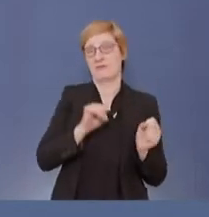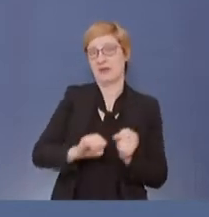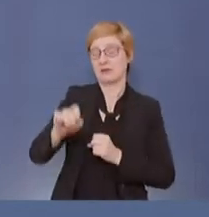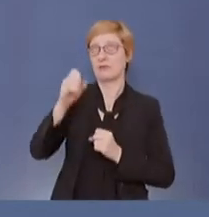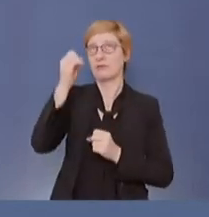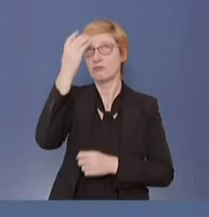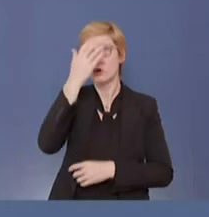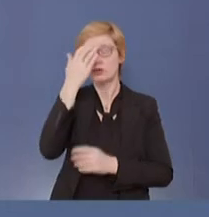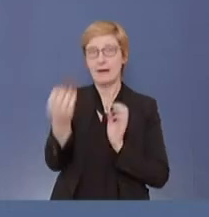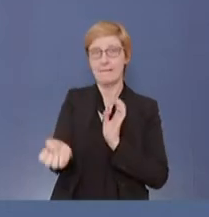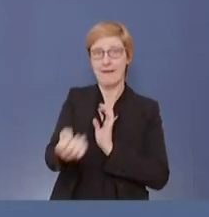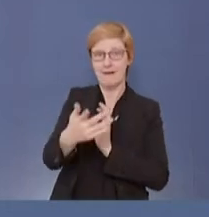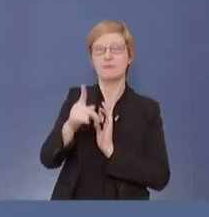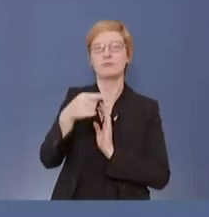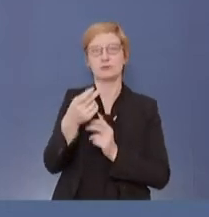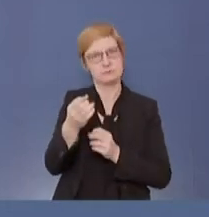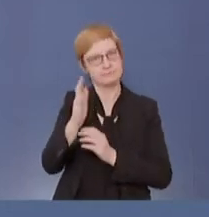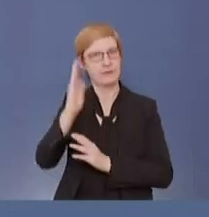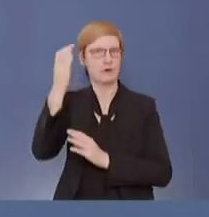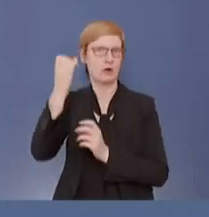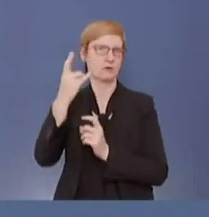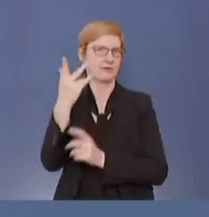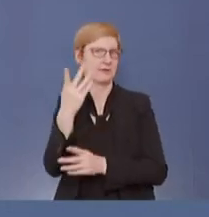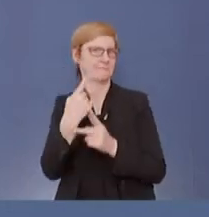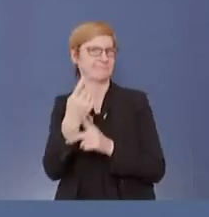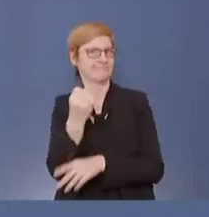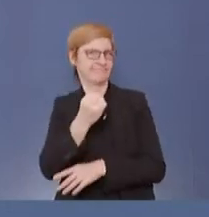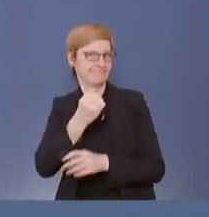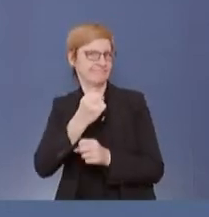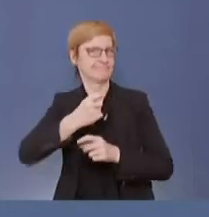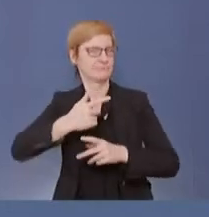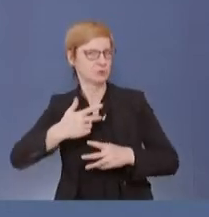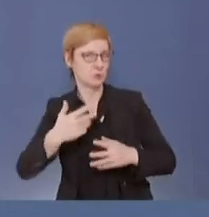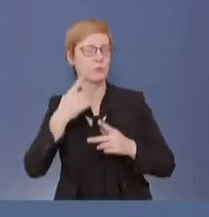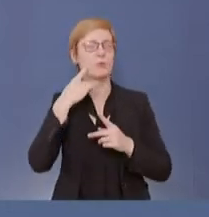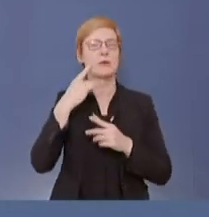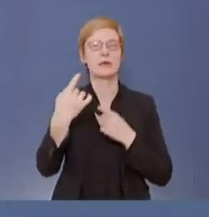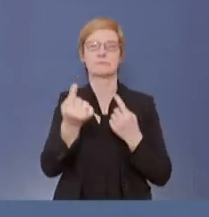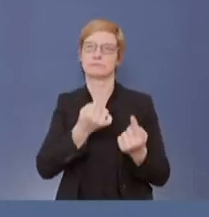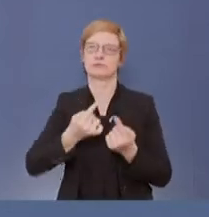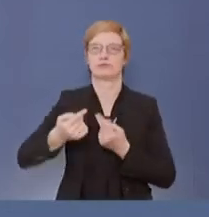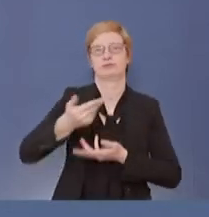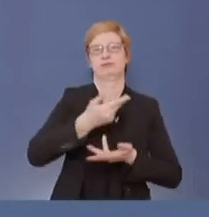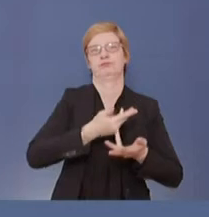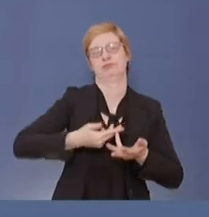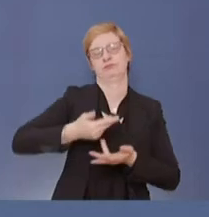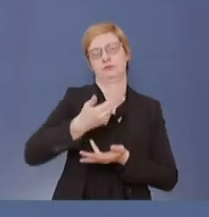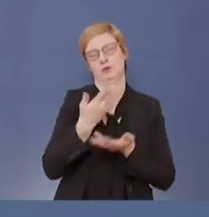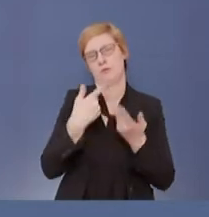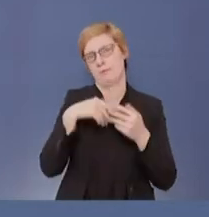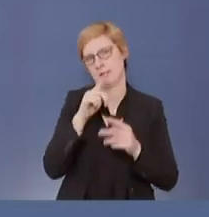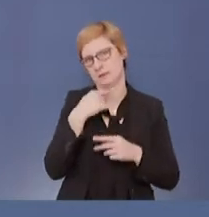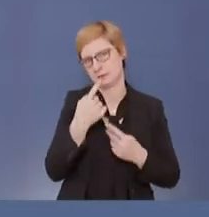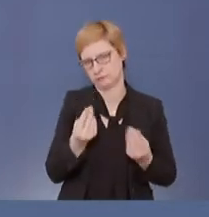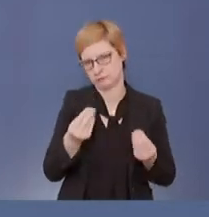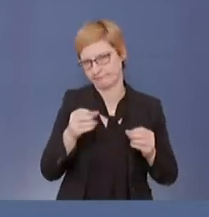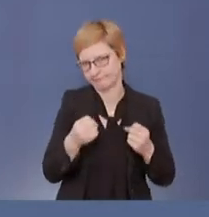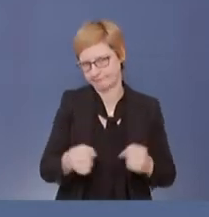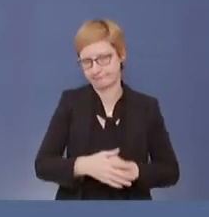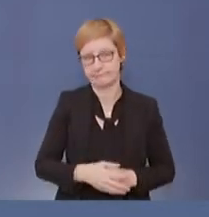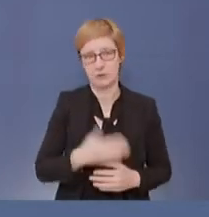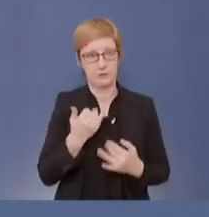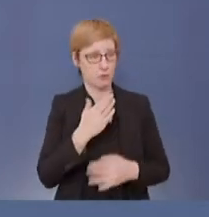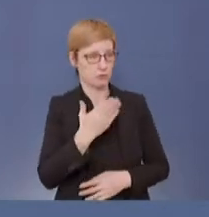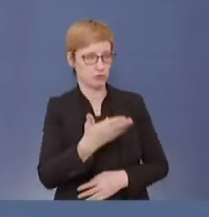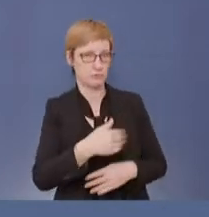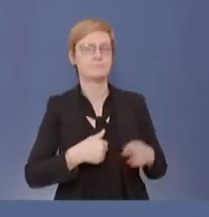aus. Und dazu werden im Moment Gespräche geführt. Gibt es weitere Fragen zu dieser Verordnung? Frau Buschow noch mal. Ja, vielleicht noch